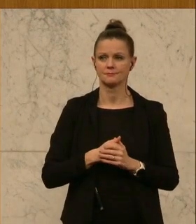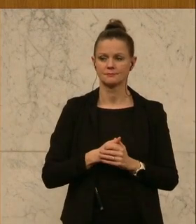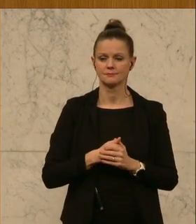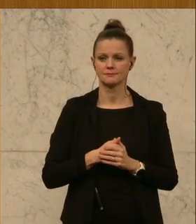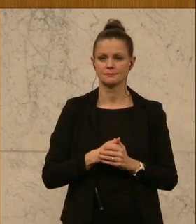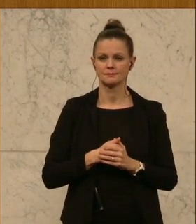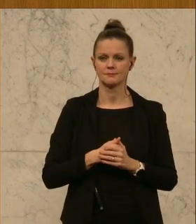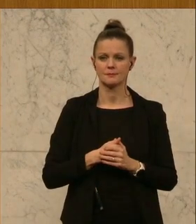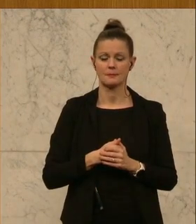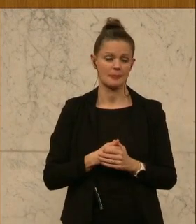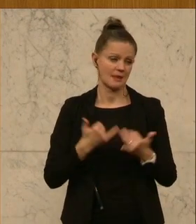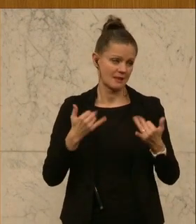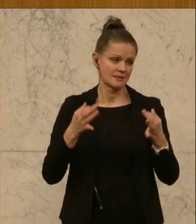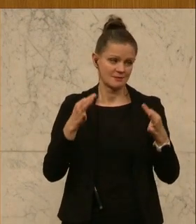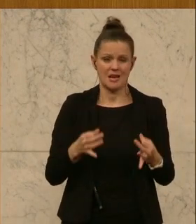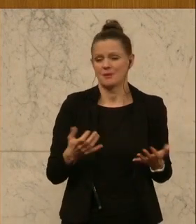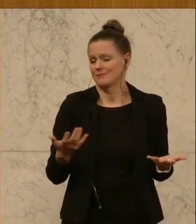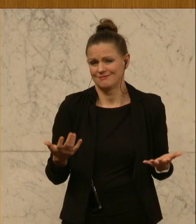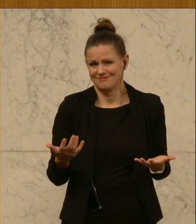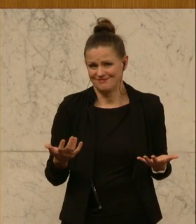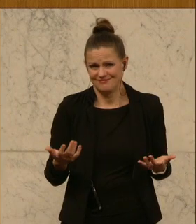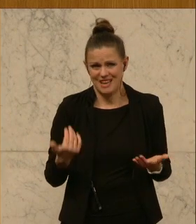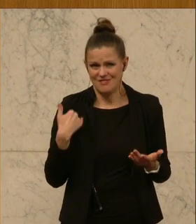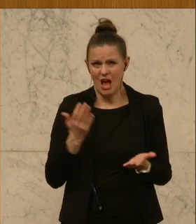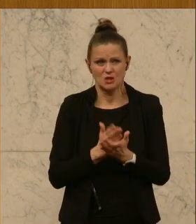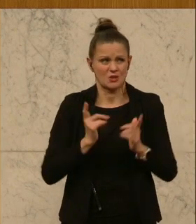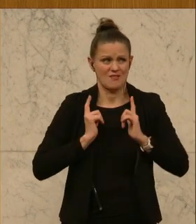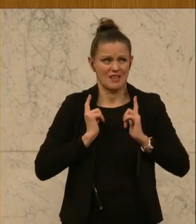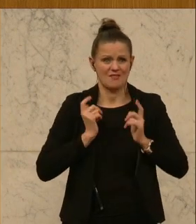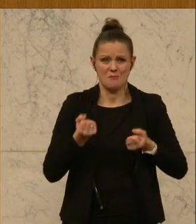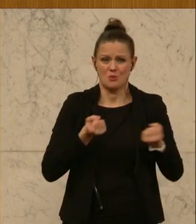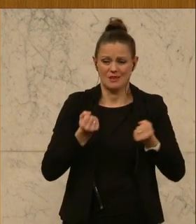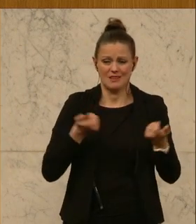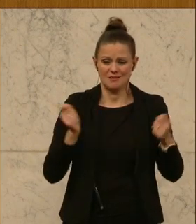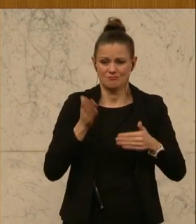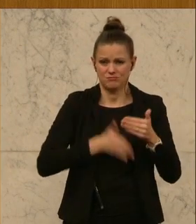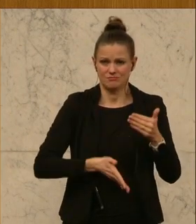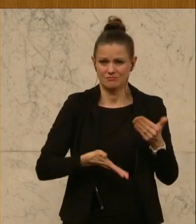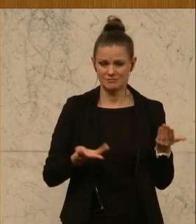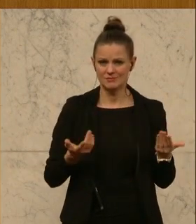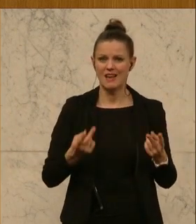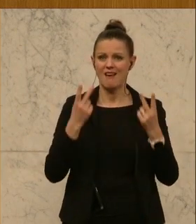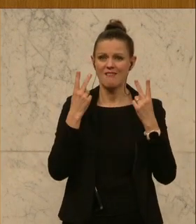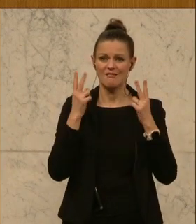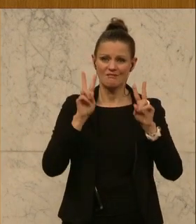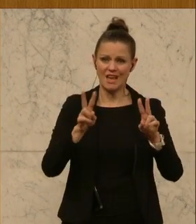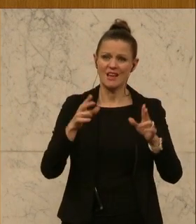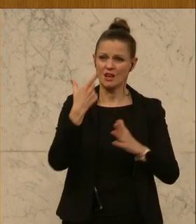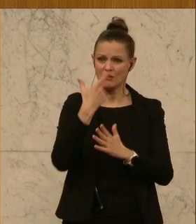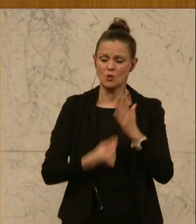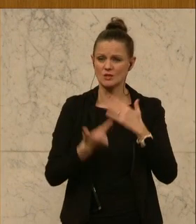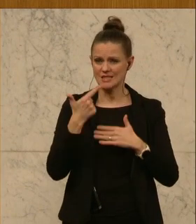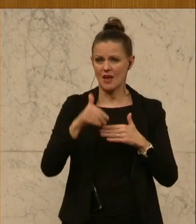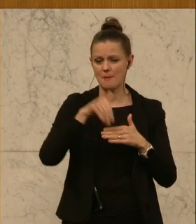haben wir tatsächlich, und aber das war irgendwo ein Stück weit zu erwarten, wenn man diese Politik beendet, sind Wertverluste von zwei Milliarden